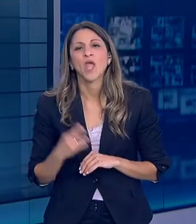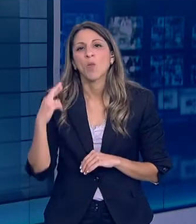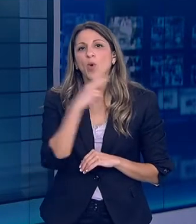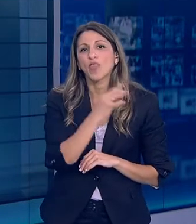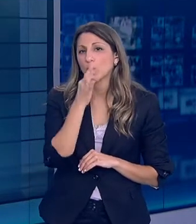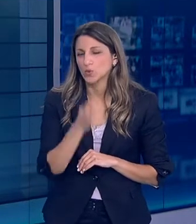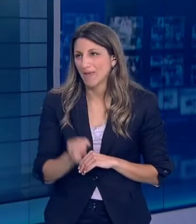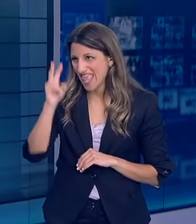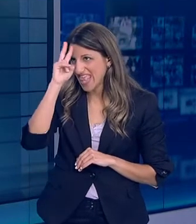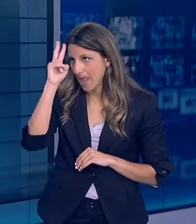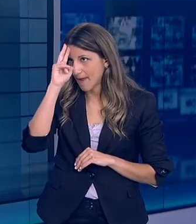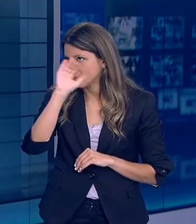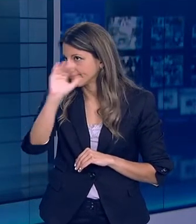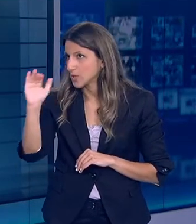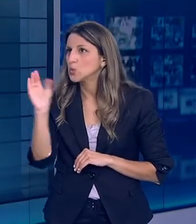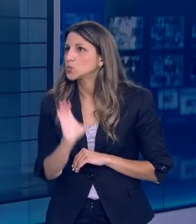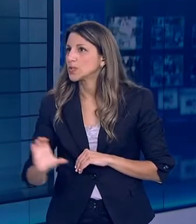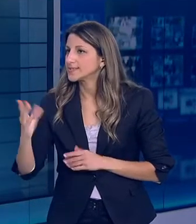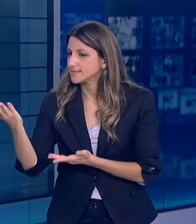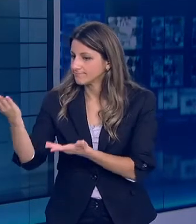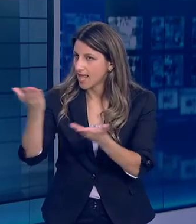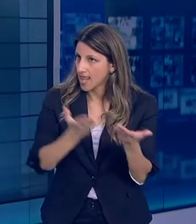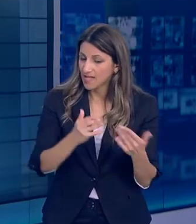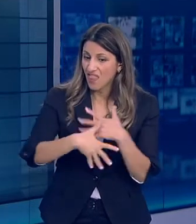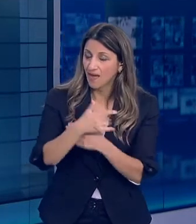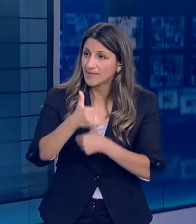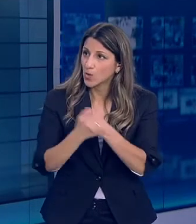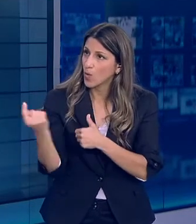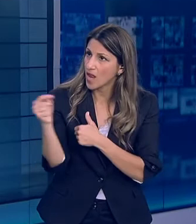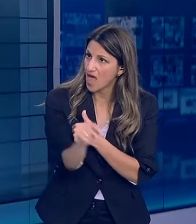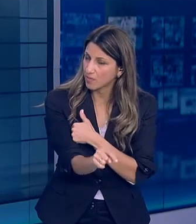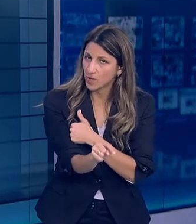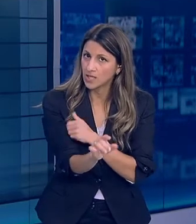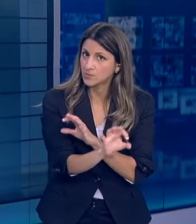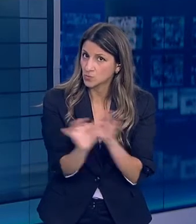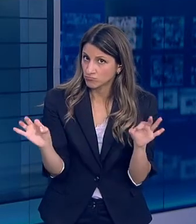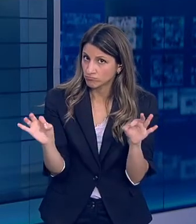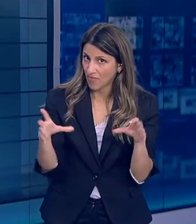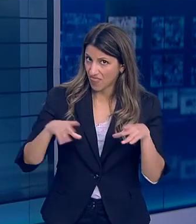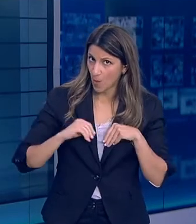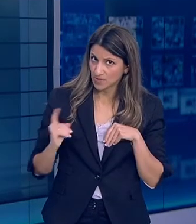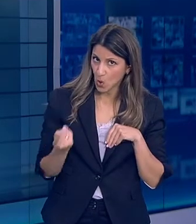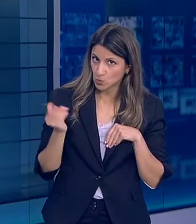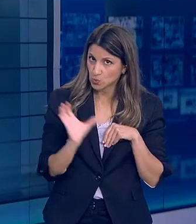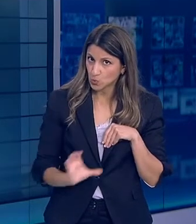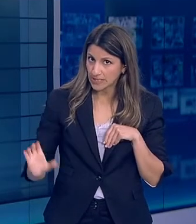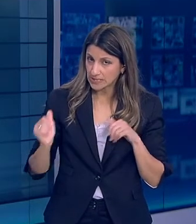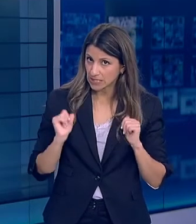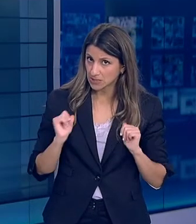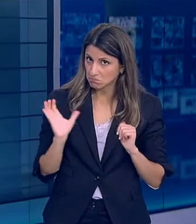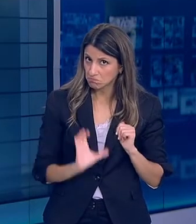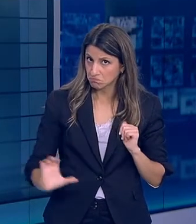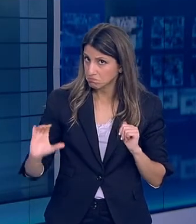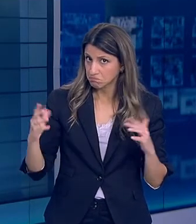Από τις 15 Ιουνίου Έχει εισηγηθεί η Επιτροπή Από ποιες άλλες χώρες Μπορούμε να δεχτούμε Με ασφάλεια τουρίστες Υπάρχουν χώρες Που η